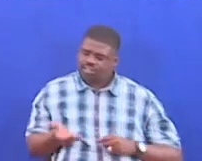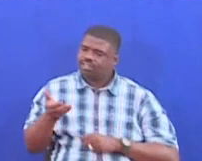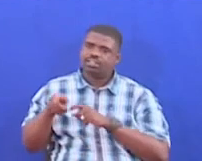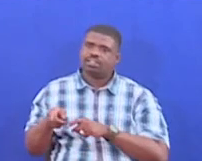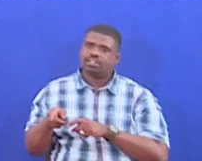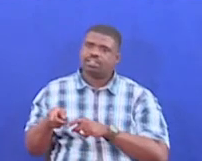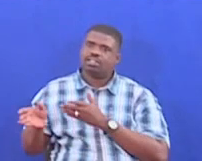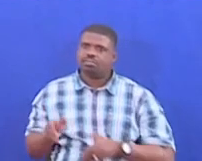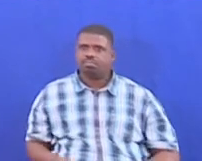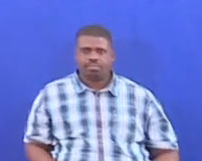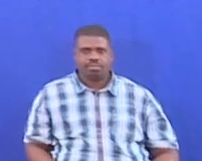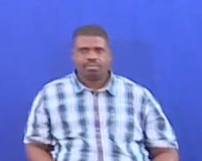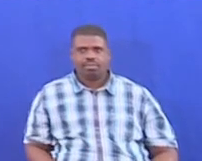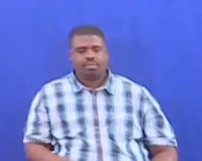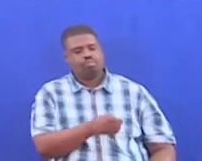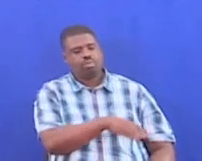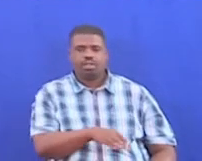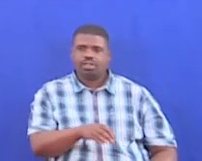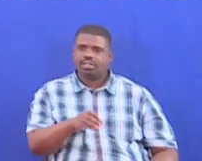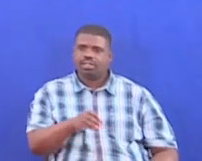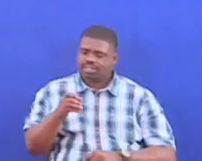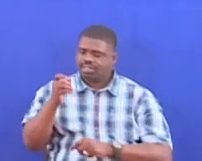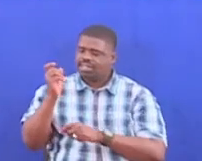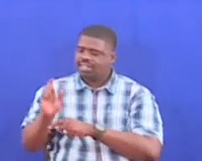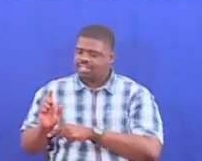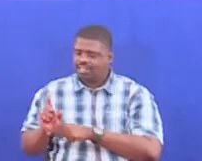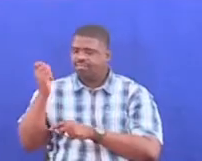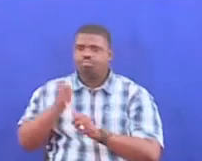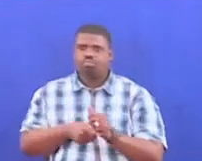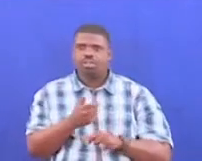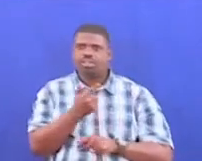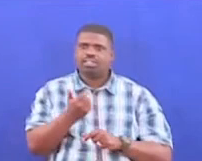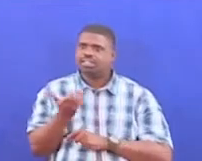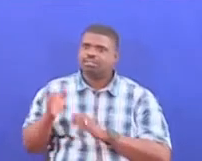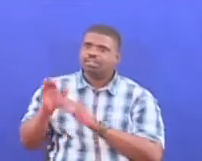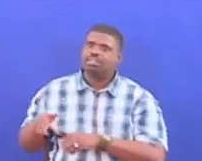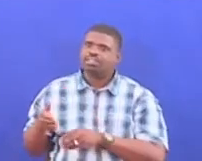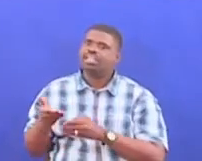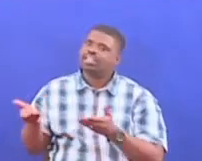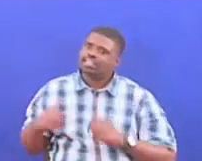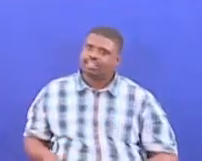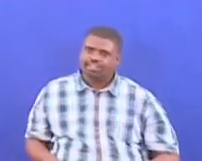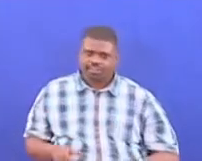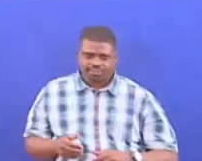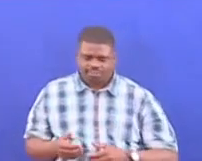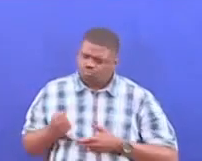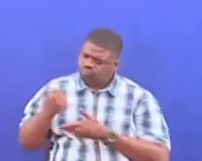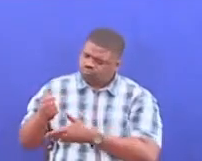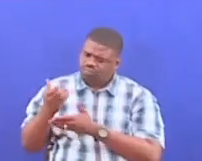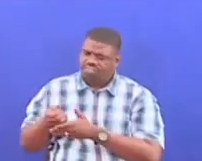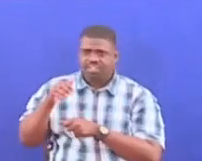mnaona da islam Pwane, lindi, mtuwala Tanzania nyingine umneyate ya nini Kwa lazima mweke feather nyingi Kama